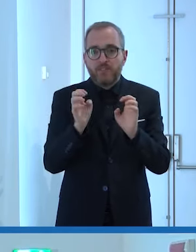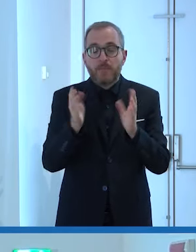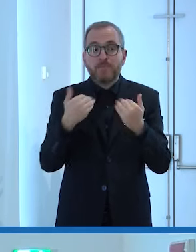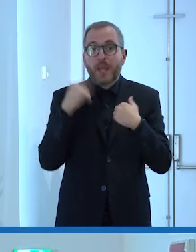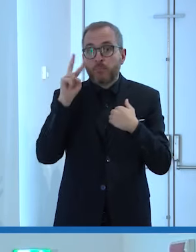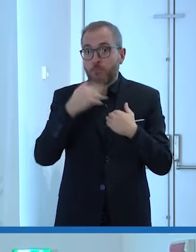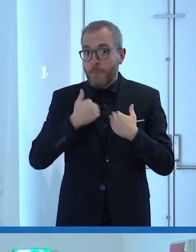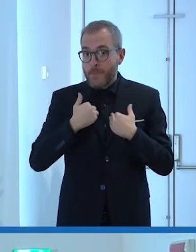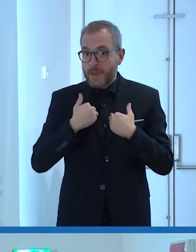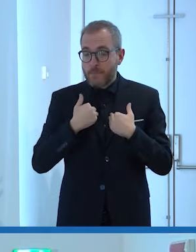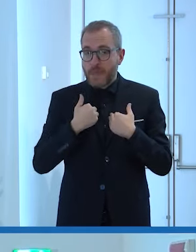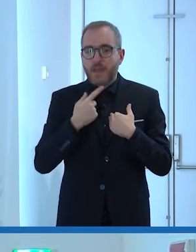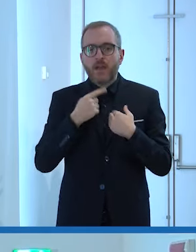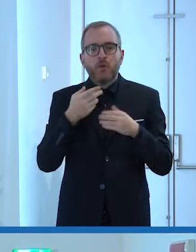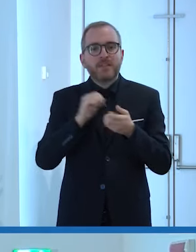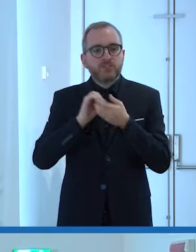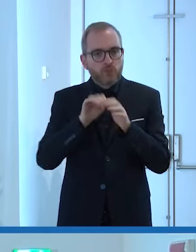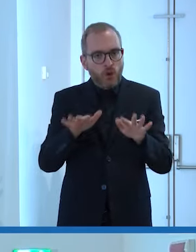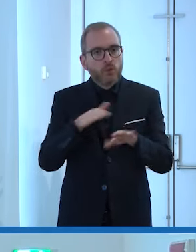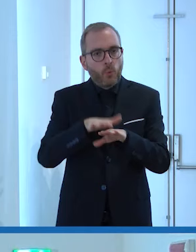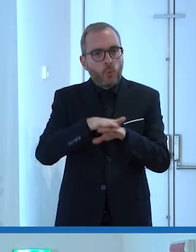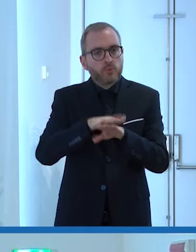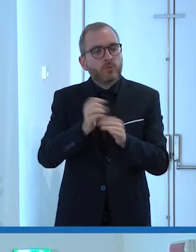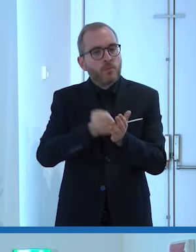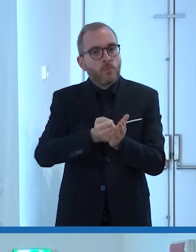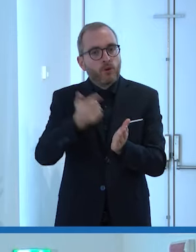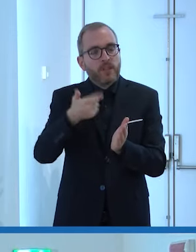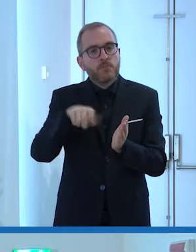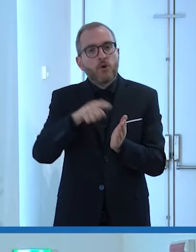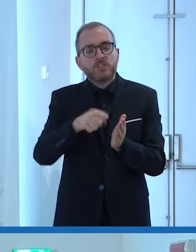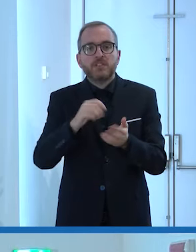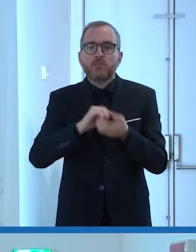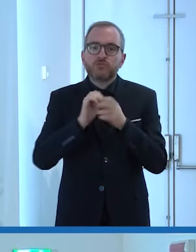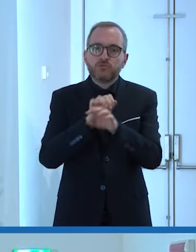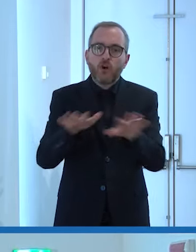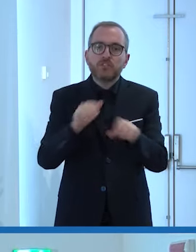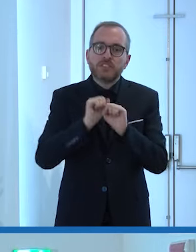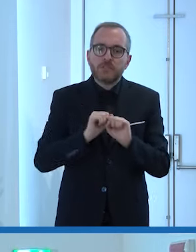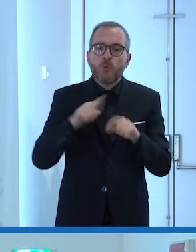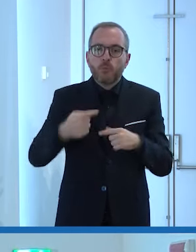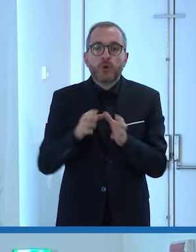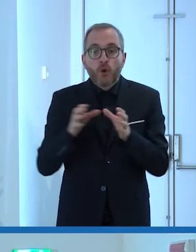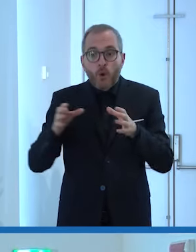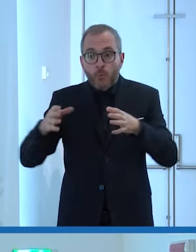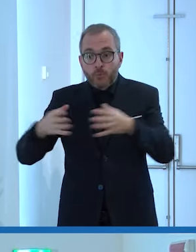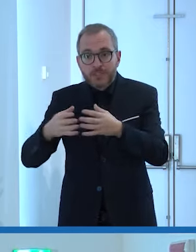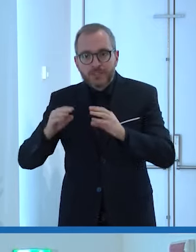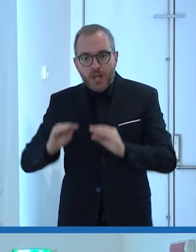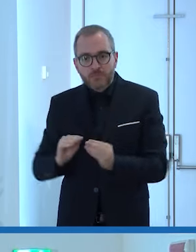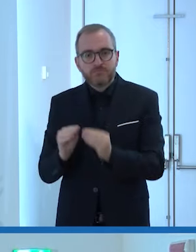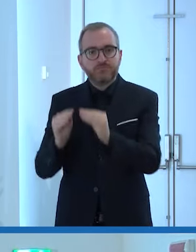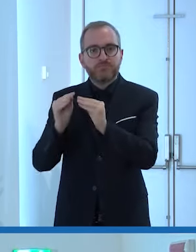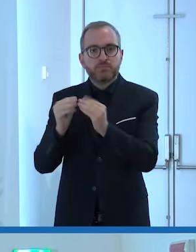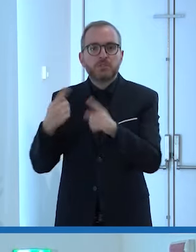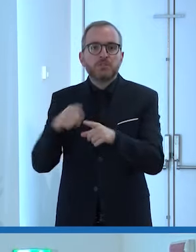vista è importante anche l'utilizzo dei social perché attraverso i social si possono costruire anche delle comunità e quindi si può